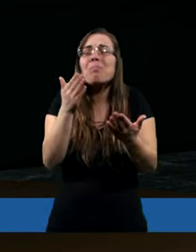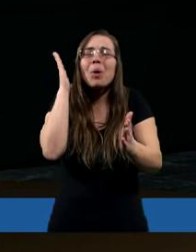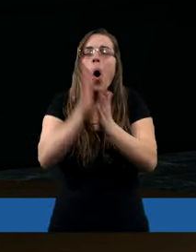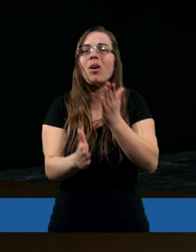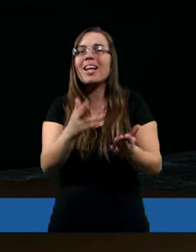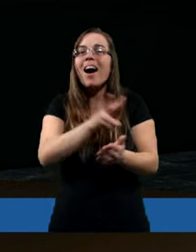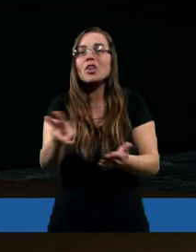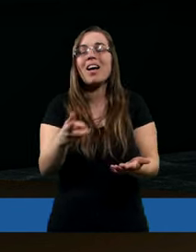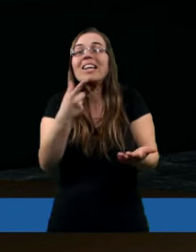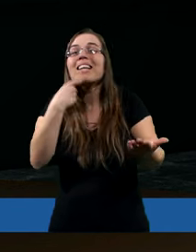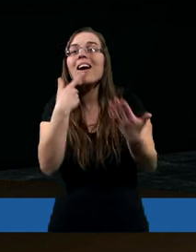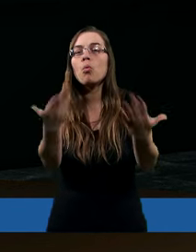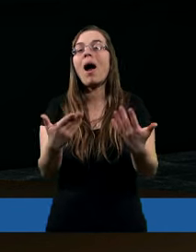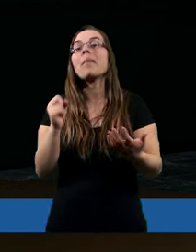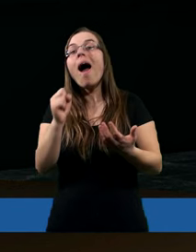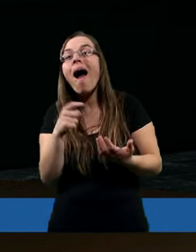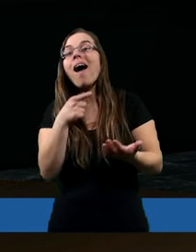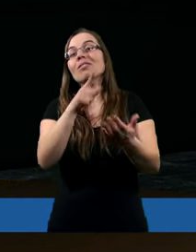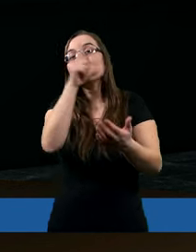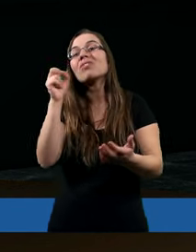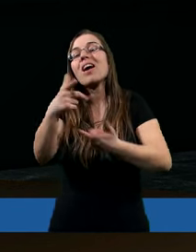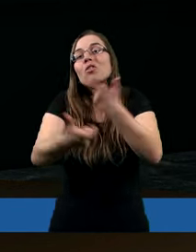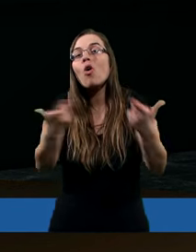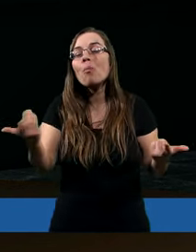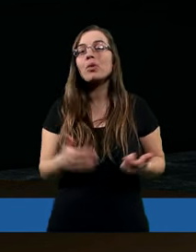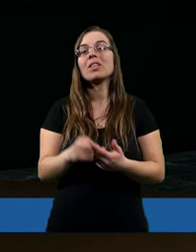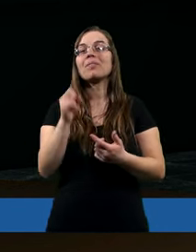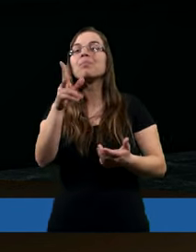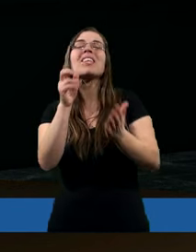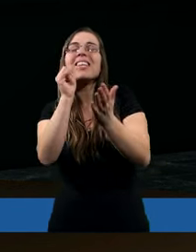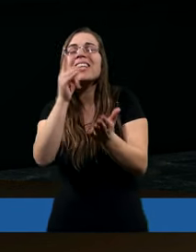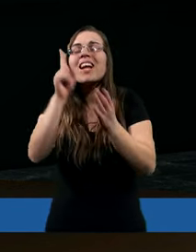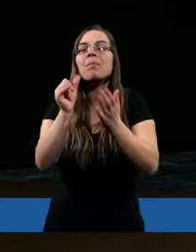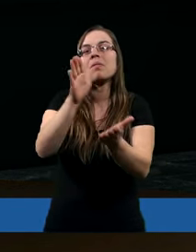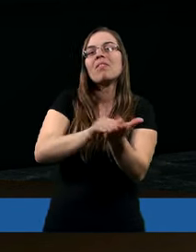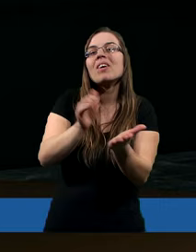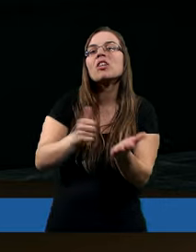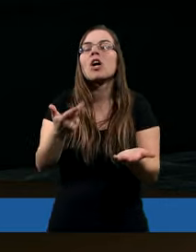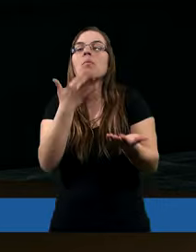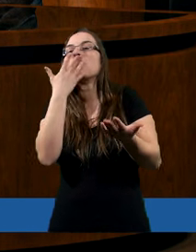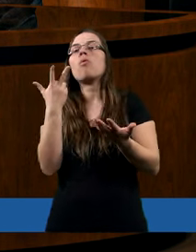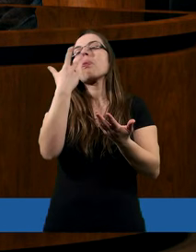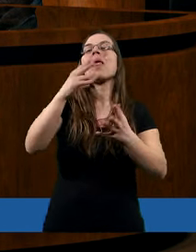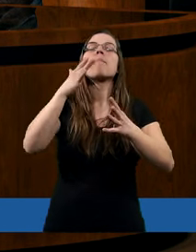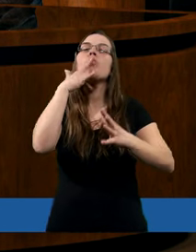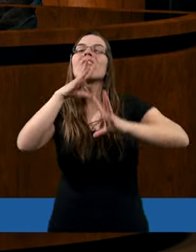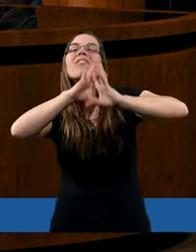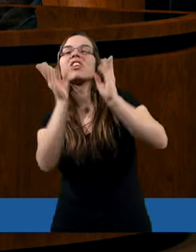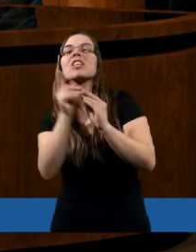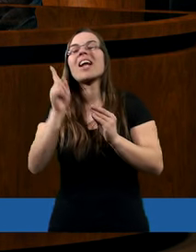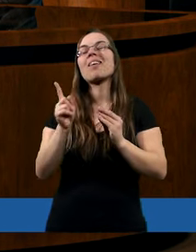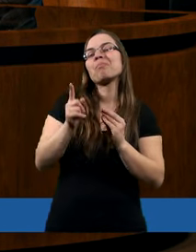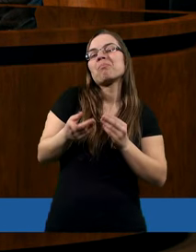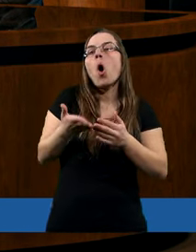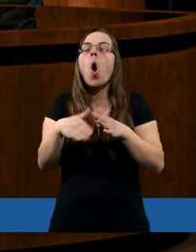no jakieś takie, no coś tam jest, zwyczaj, że na przykład nie mówi się wszystkiego albo się